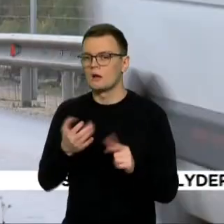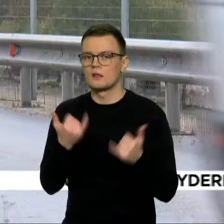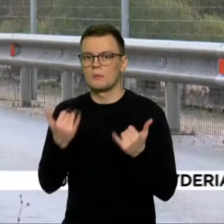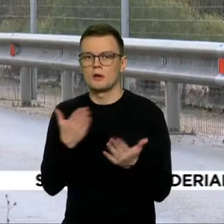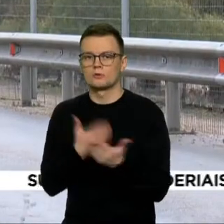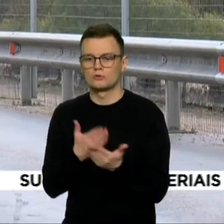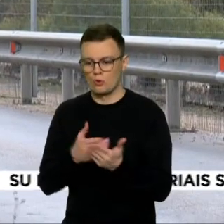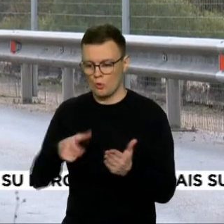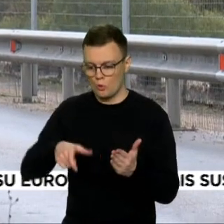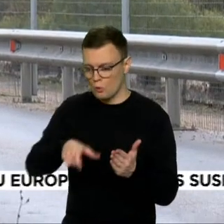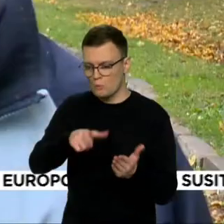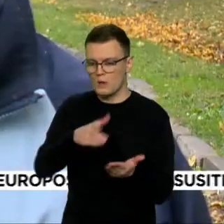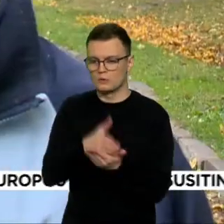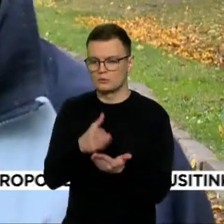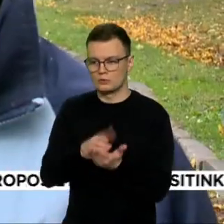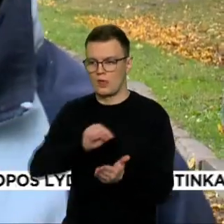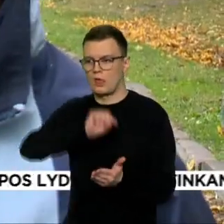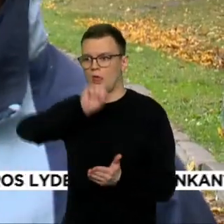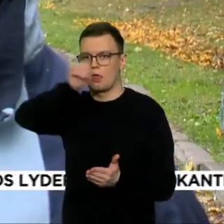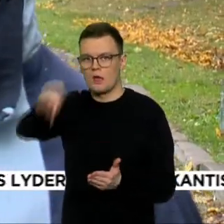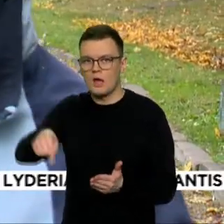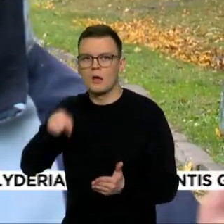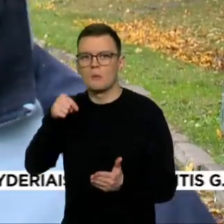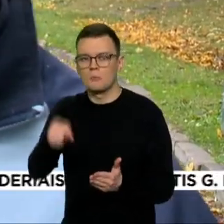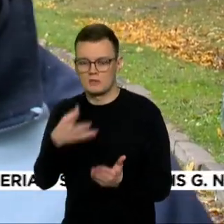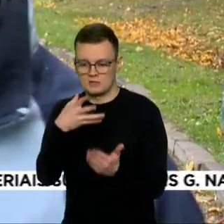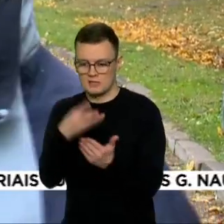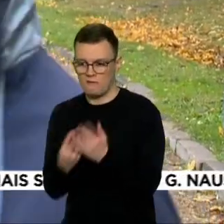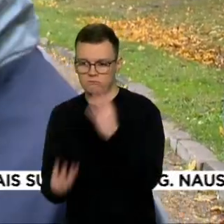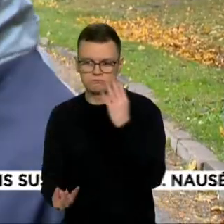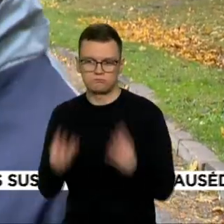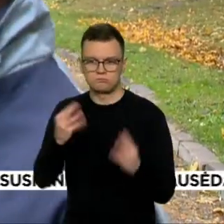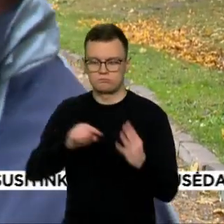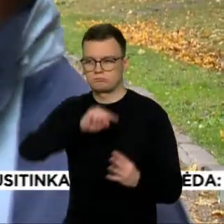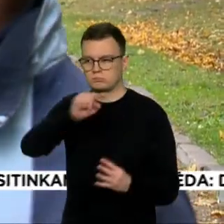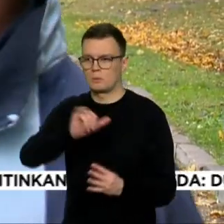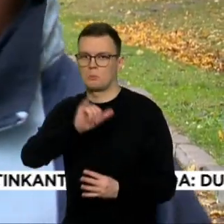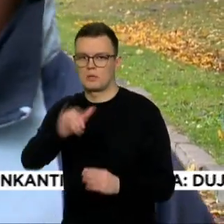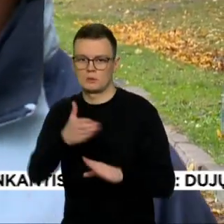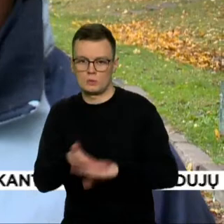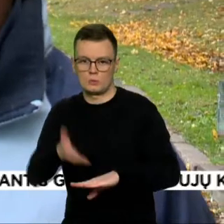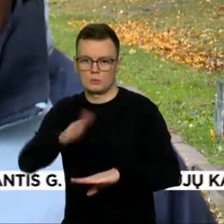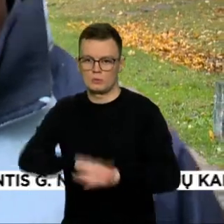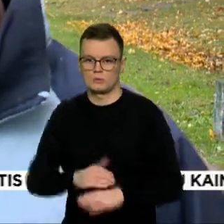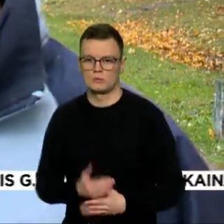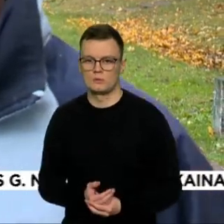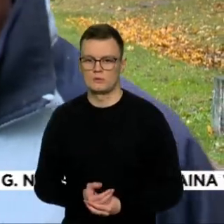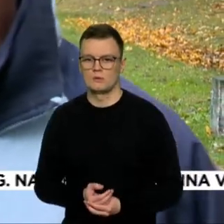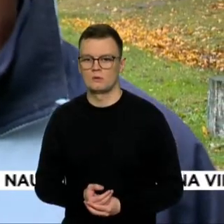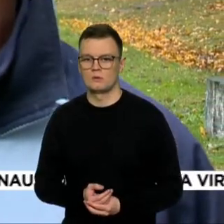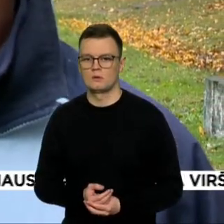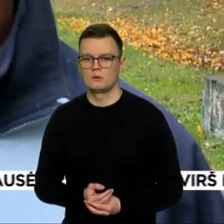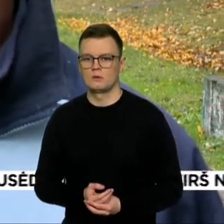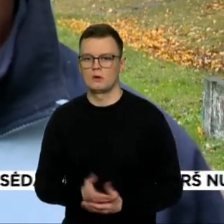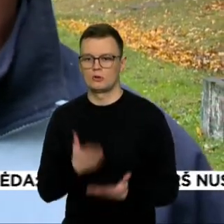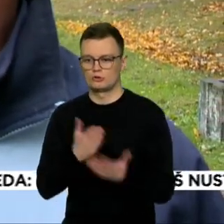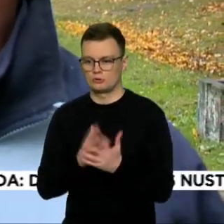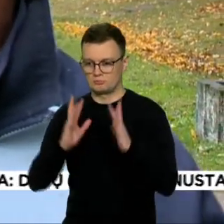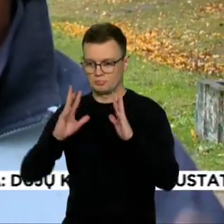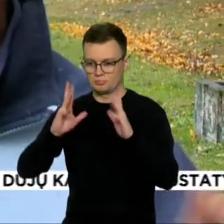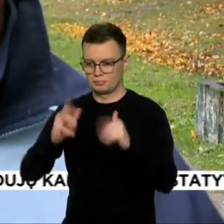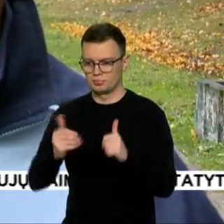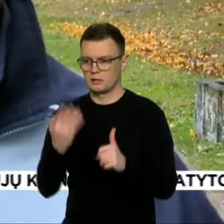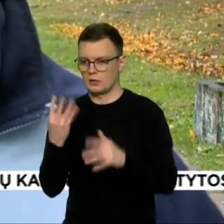Dabar mes pasisėjom kviečius. Kombainas keturių metrų. Čia yra 3,60 metra. Ir